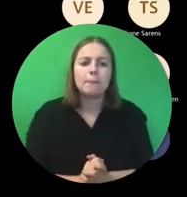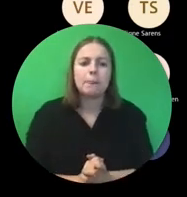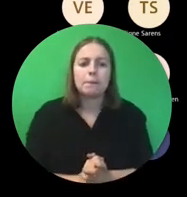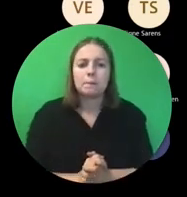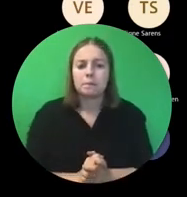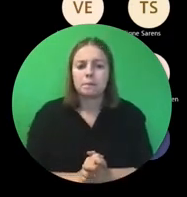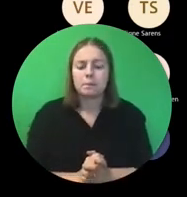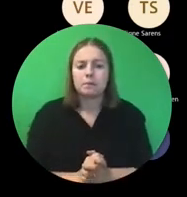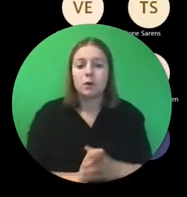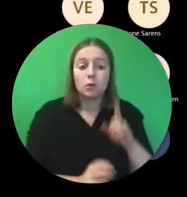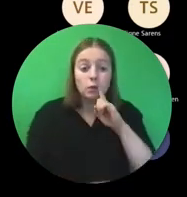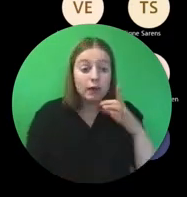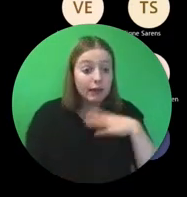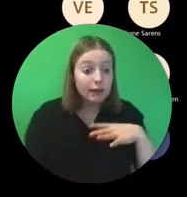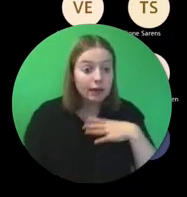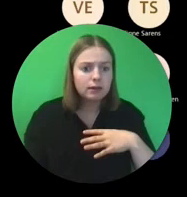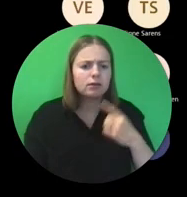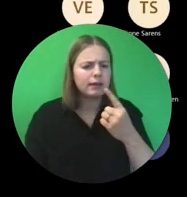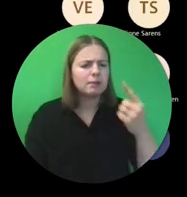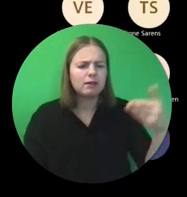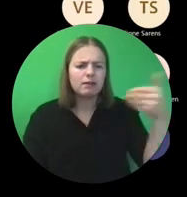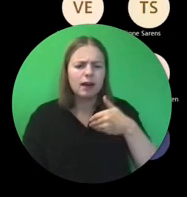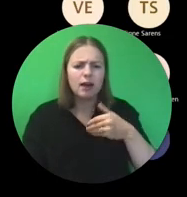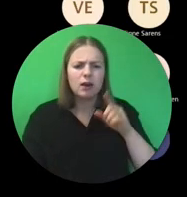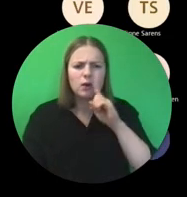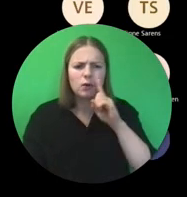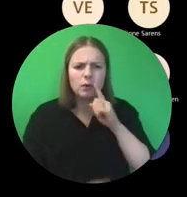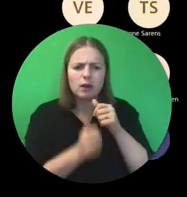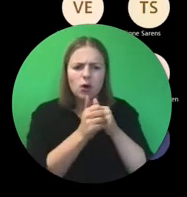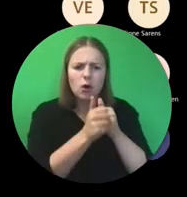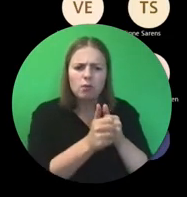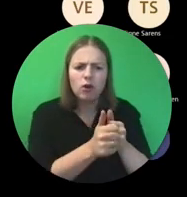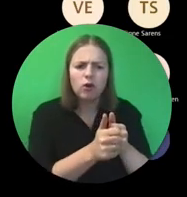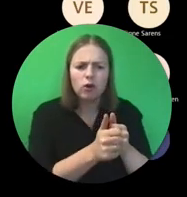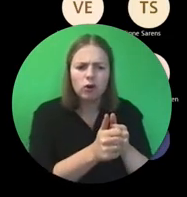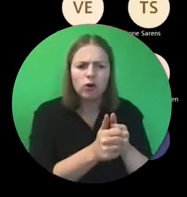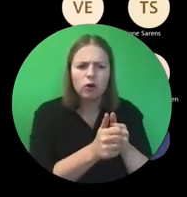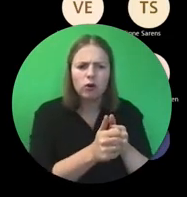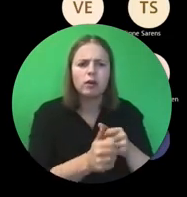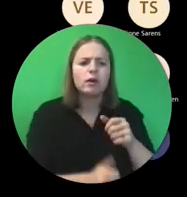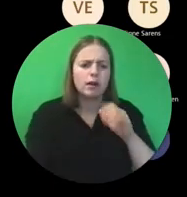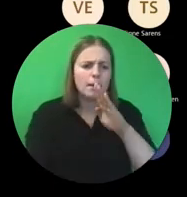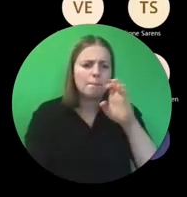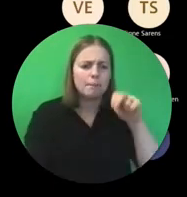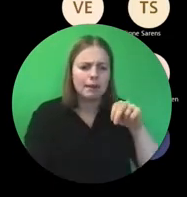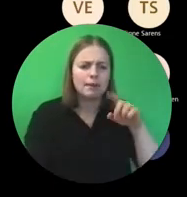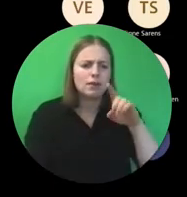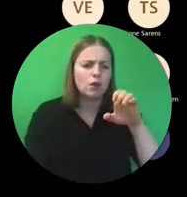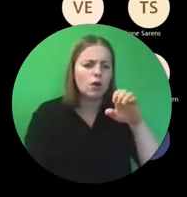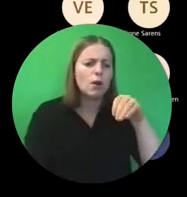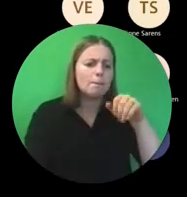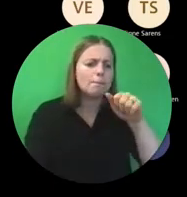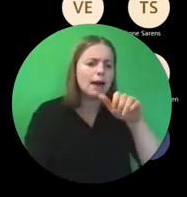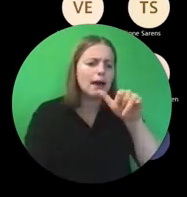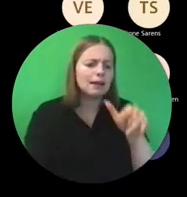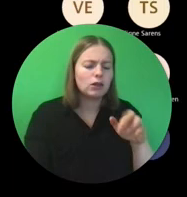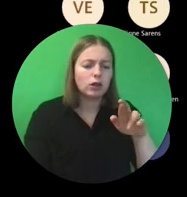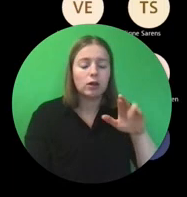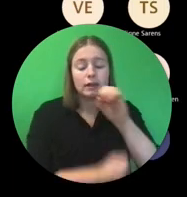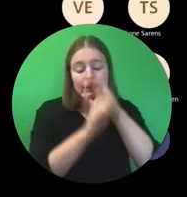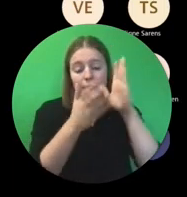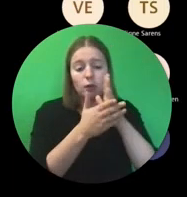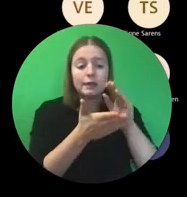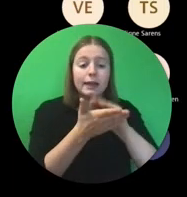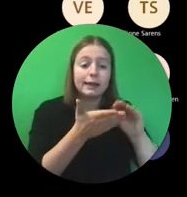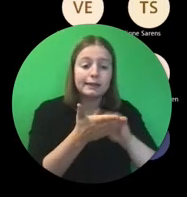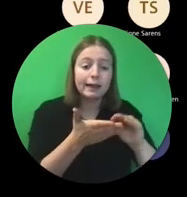Voor de geïnteresseerden. Er was ook iemand die vroeg wie de opvolger van Remilden is. Dat is Ben de Maier. Als jullie zouden ingeschreven hebben voor de